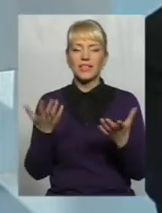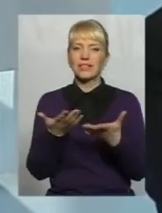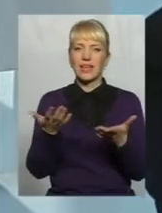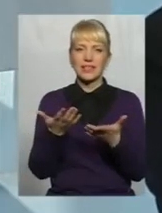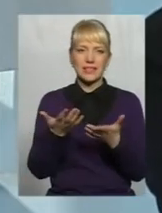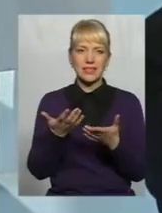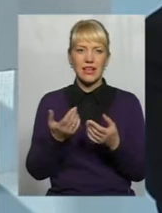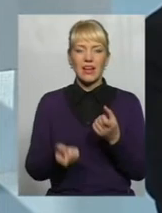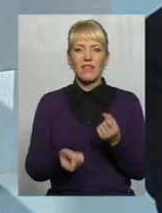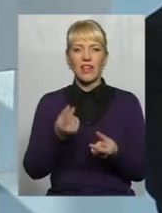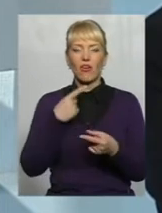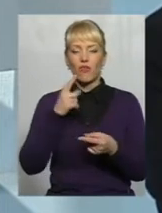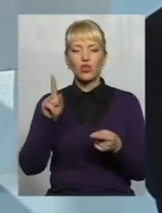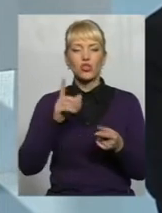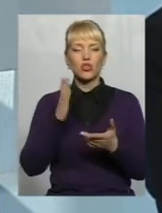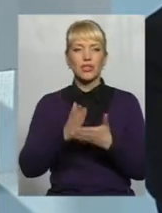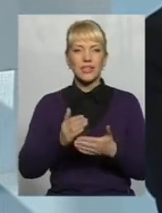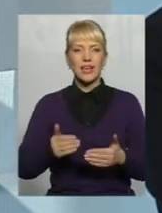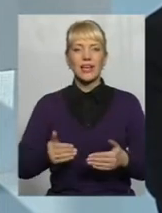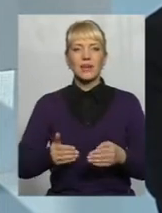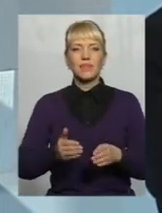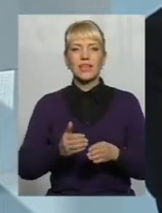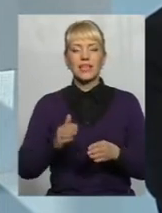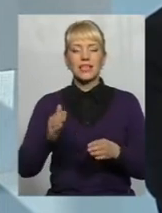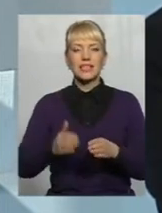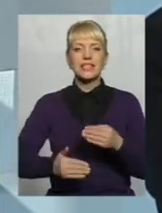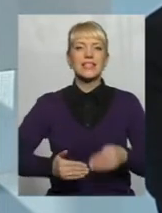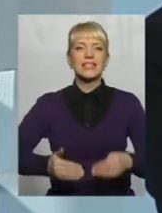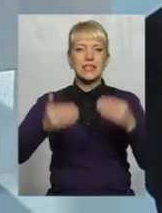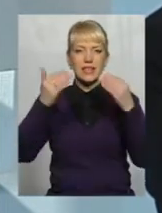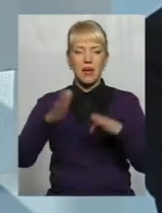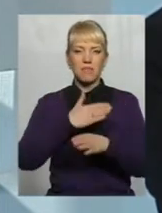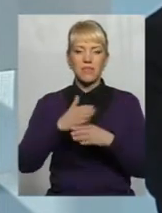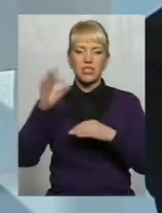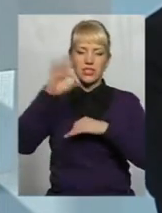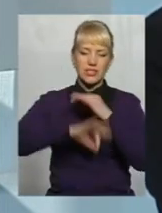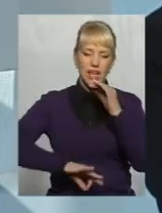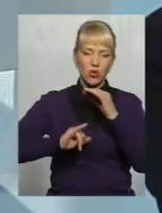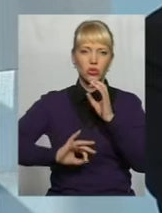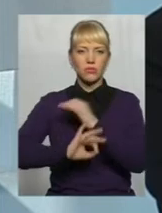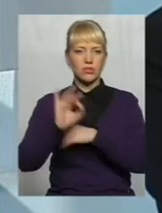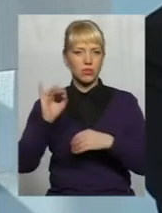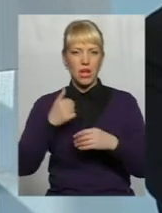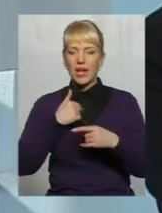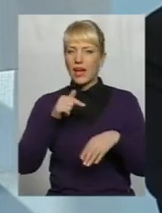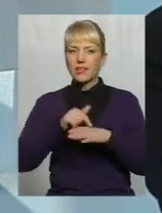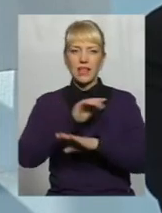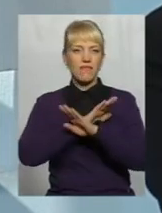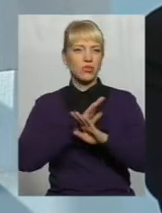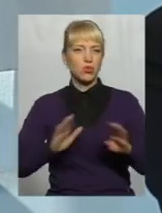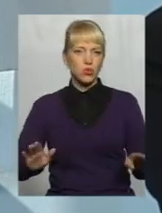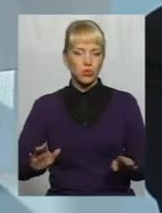завжди виника стіна між Заходом і Сходом Я зовсім не відчув якихось протиріч Ніякої політики